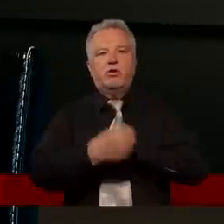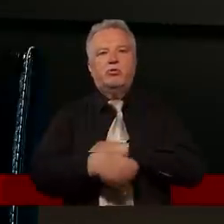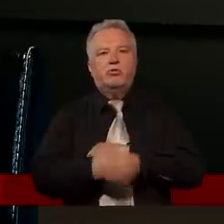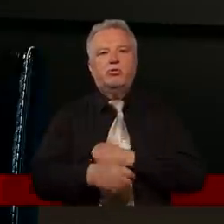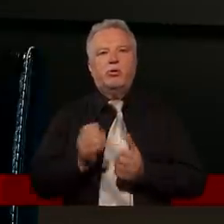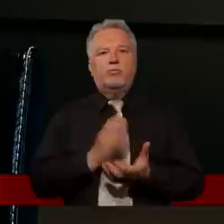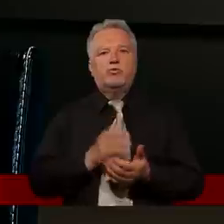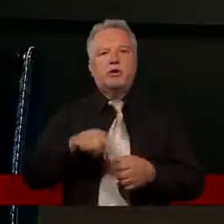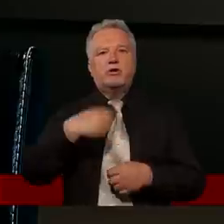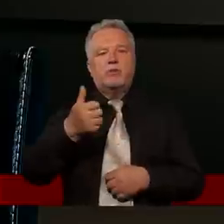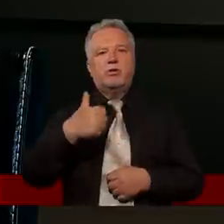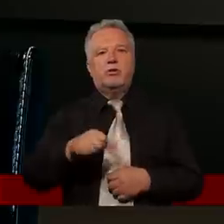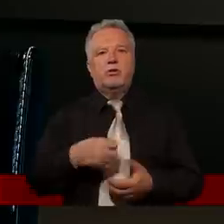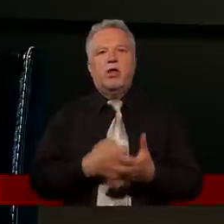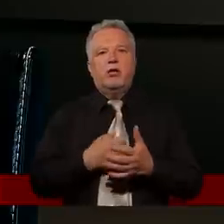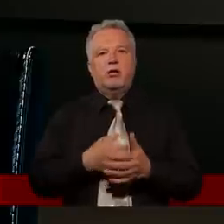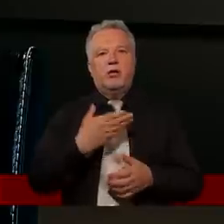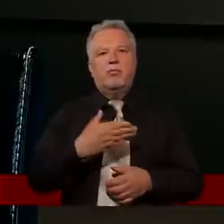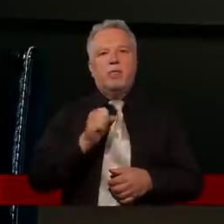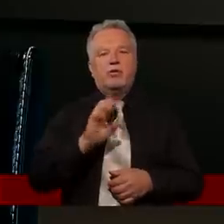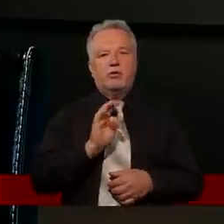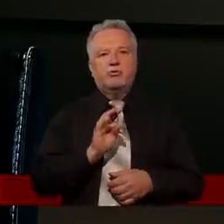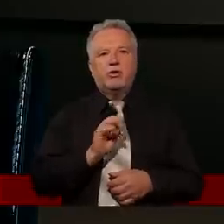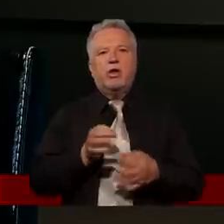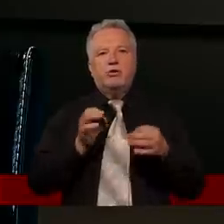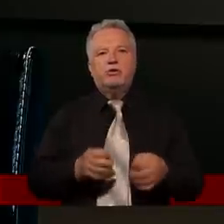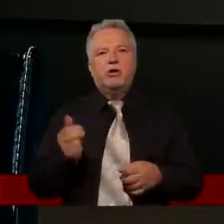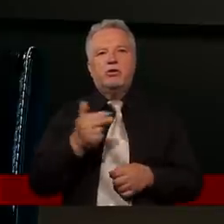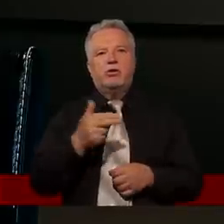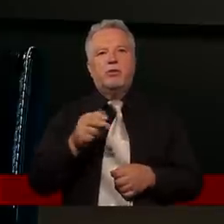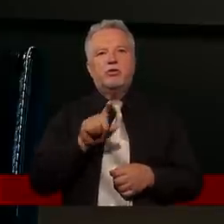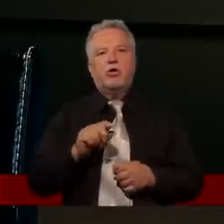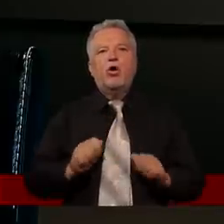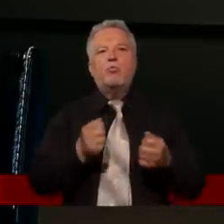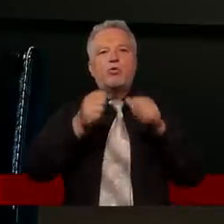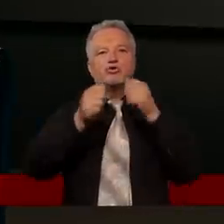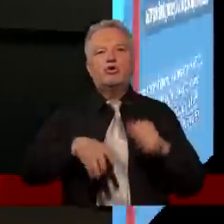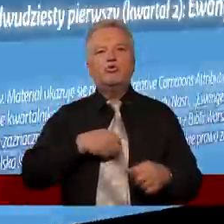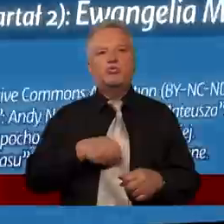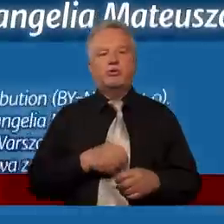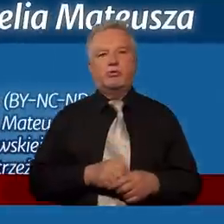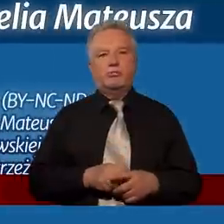Studiujemy już kolejny tydzień Ewangelii Mateusza, a dzisiejszy temat to Bożki Duszy.